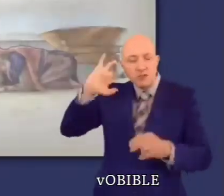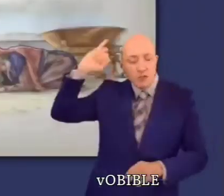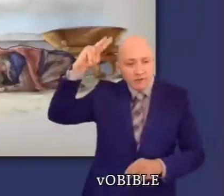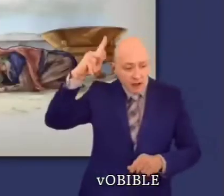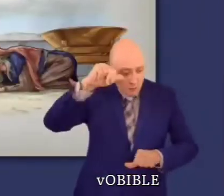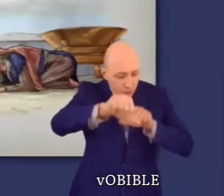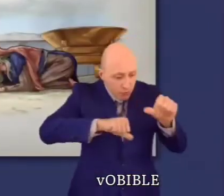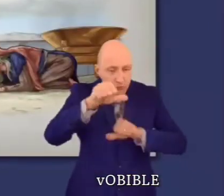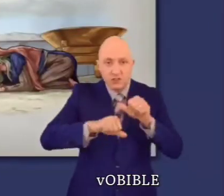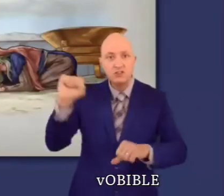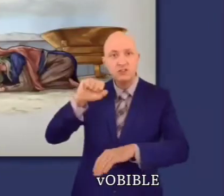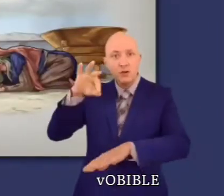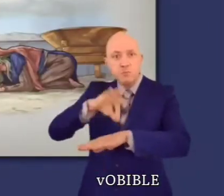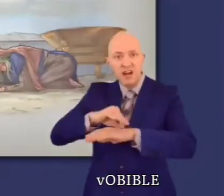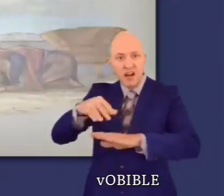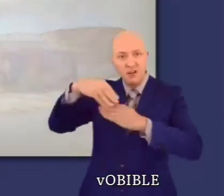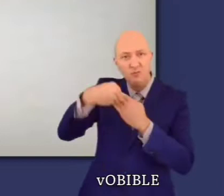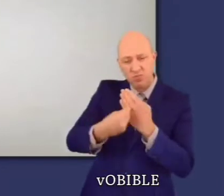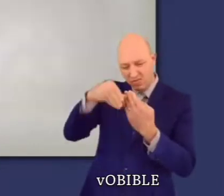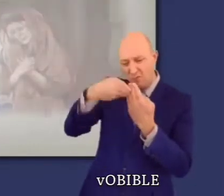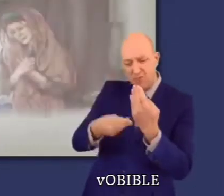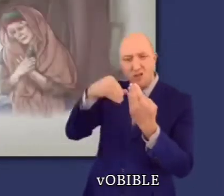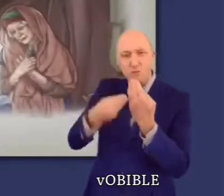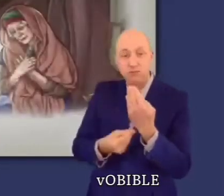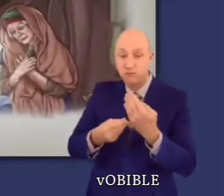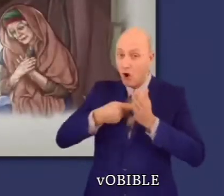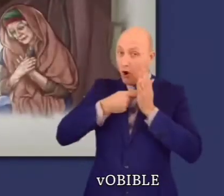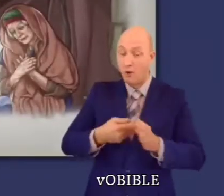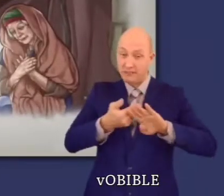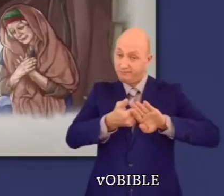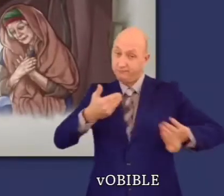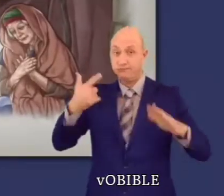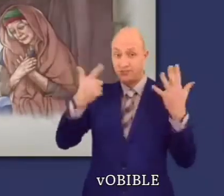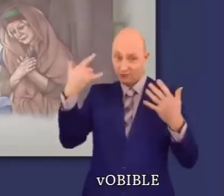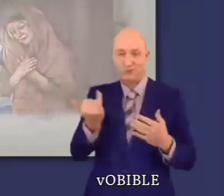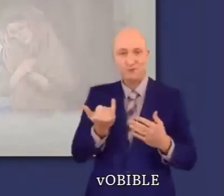Myriam est alors temporairement frappée de la lèpre et elle est mise en quarantaine pendant sept jours.